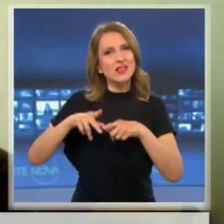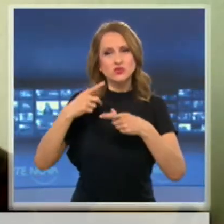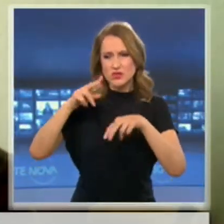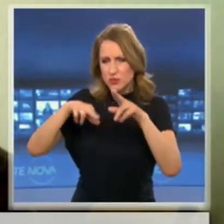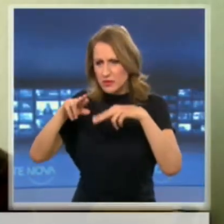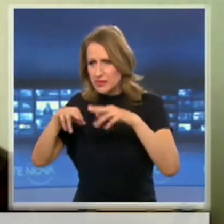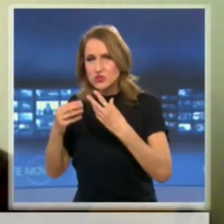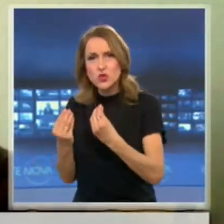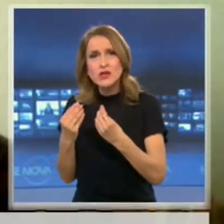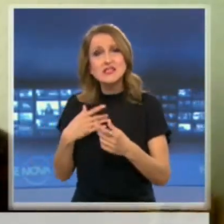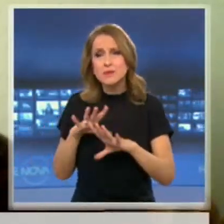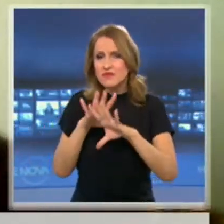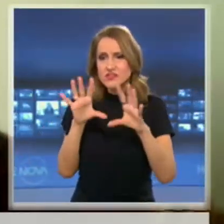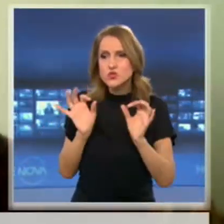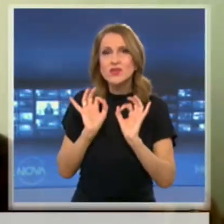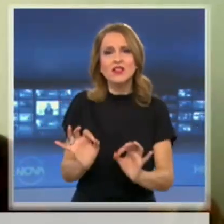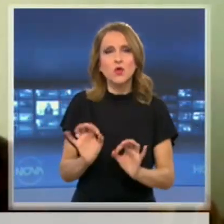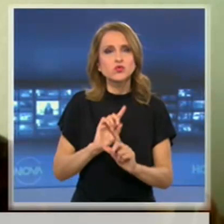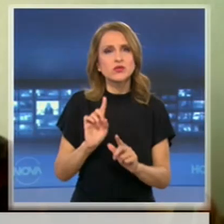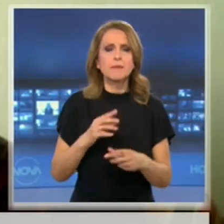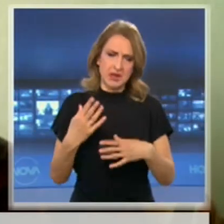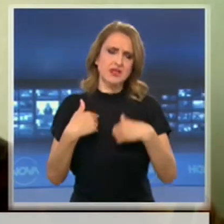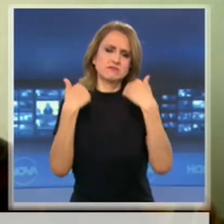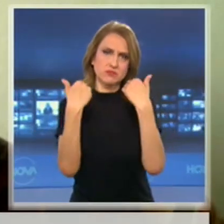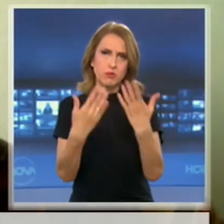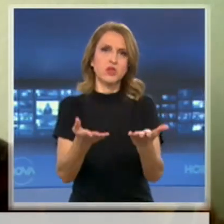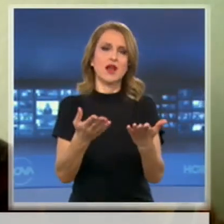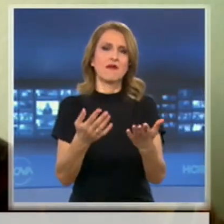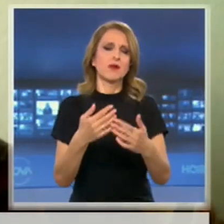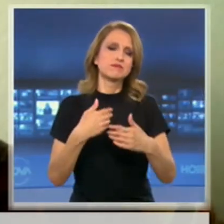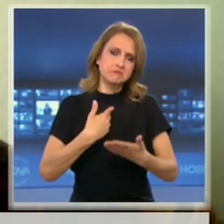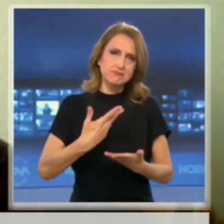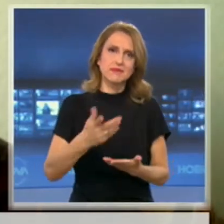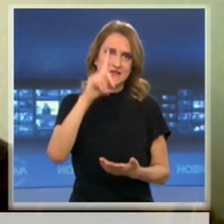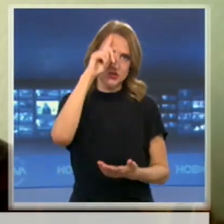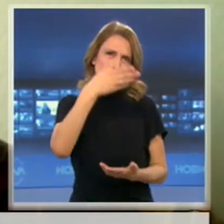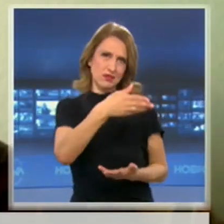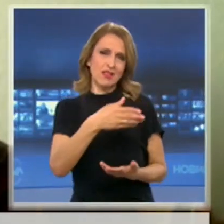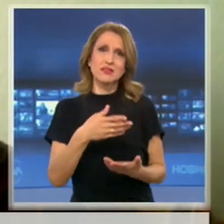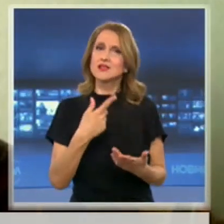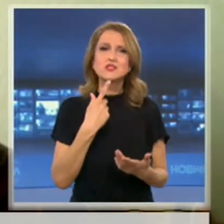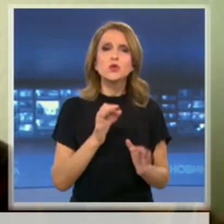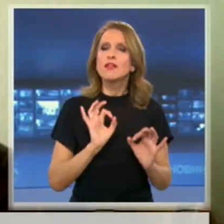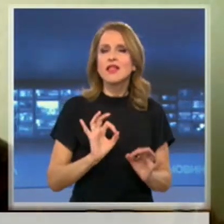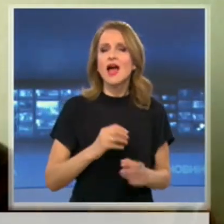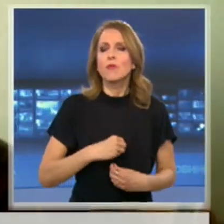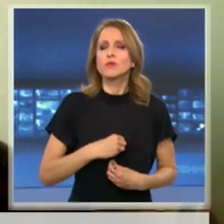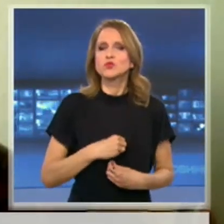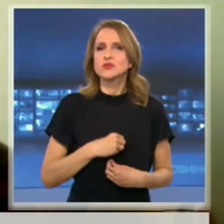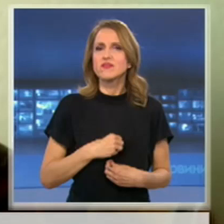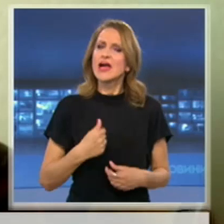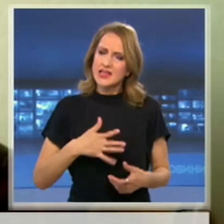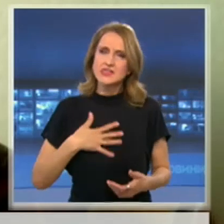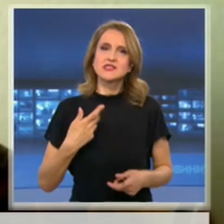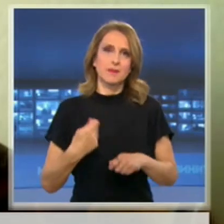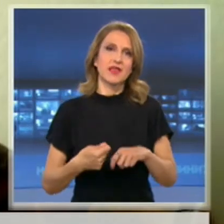искам всичко да е точно, бих дарил на госпожата безвъзмезно, защото така се почувствах. Почувствах,